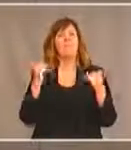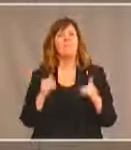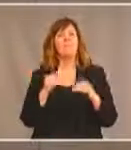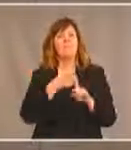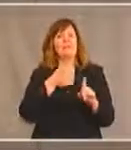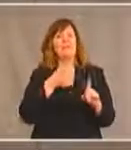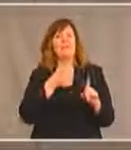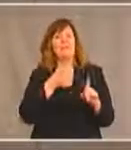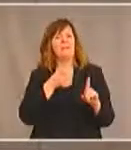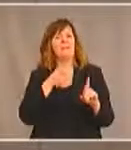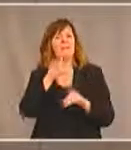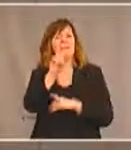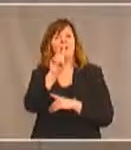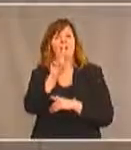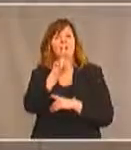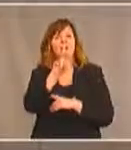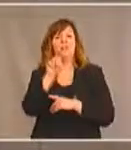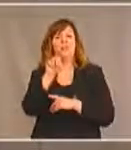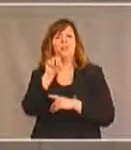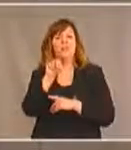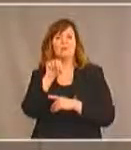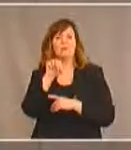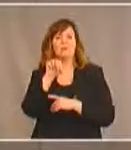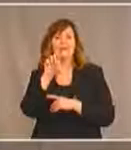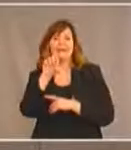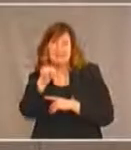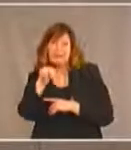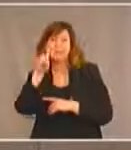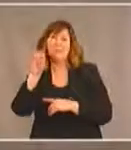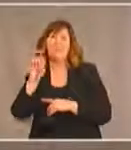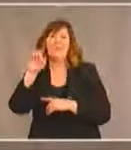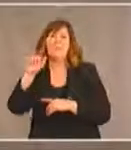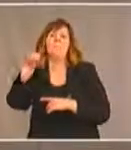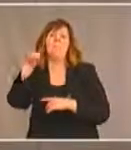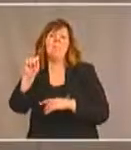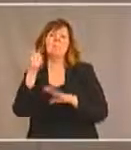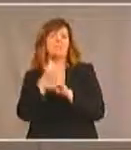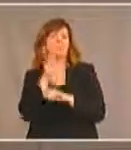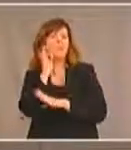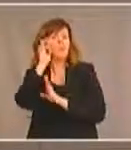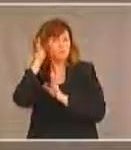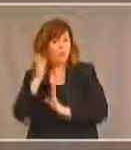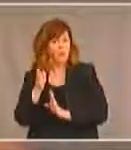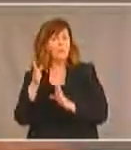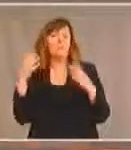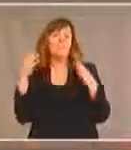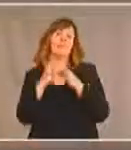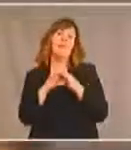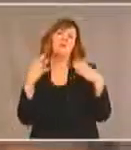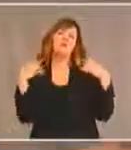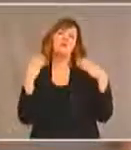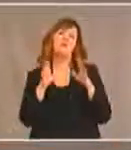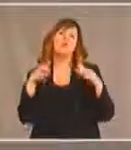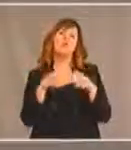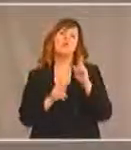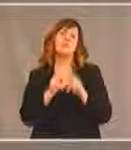qui est Dorine Demain qui est une autochtone qui est membre du caucus des personnes ayant